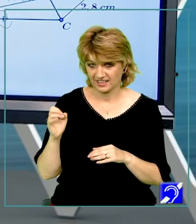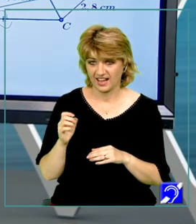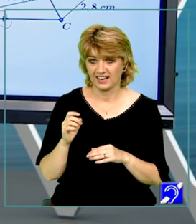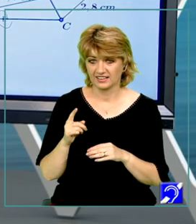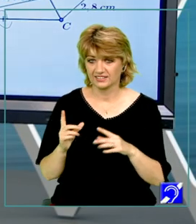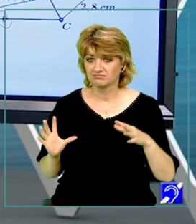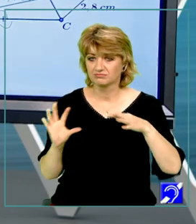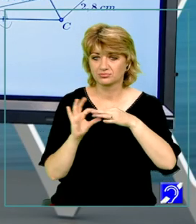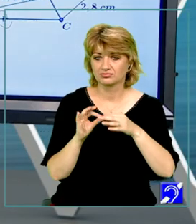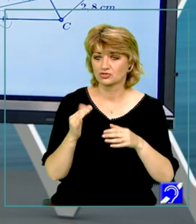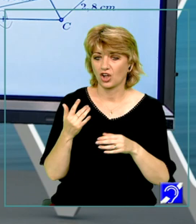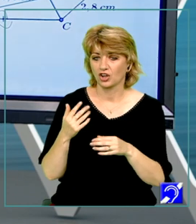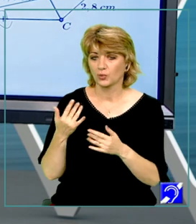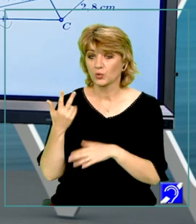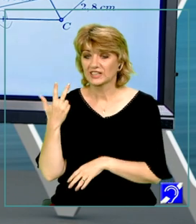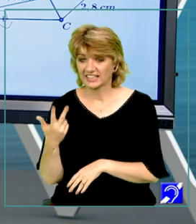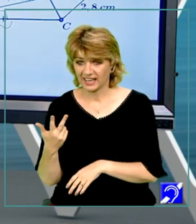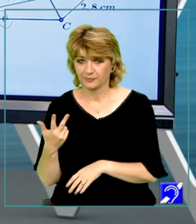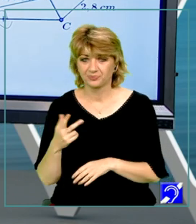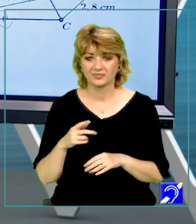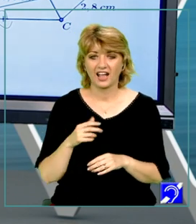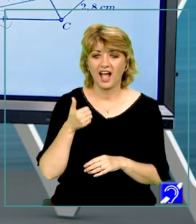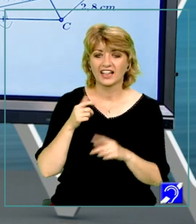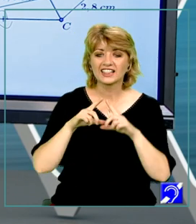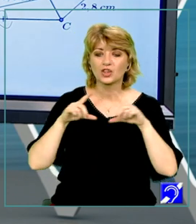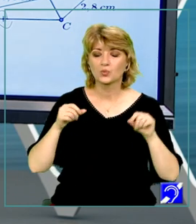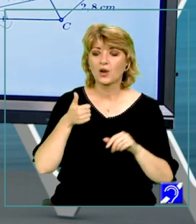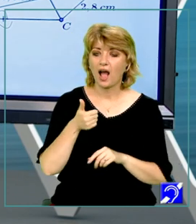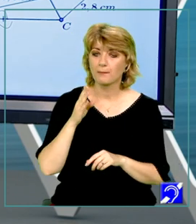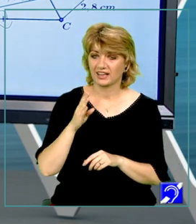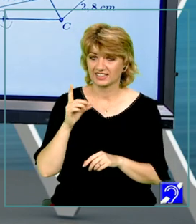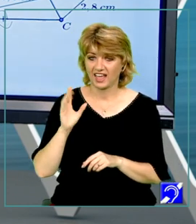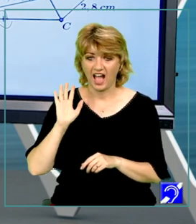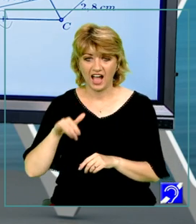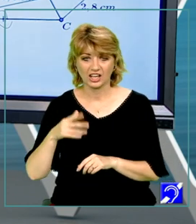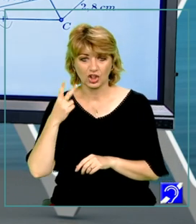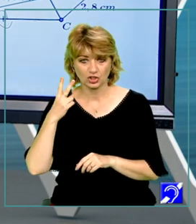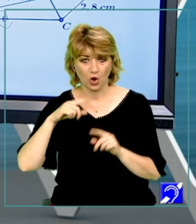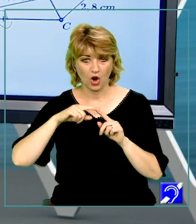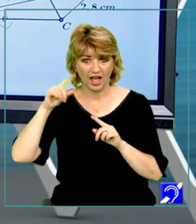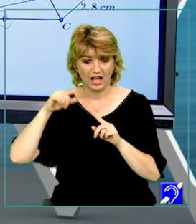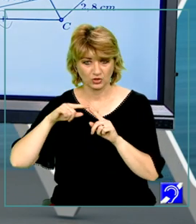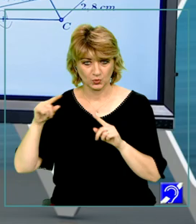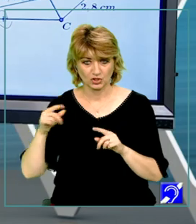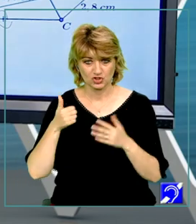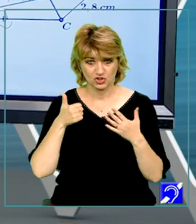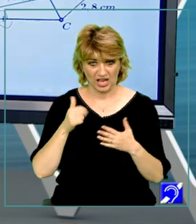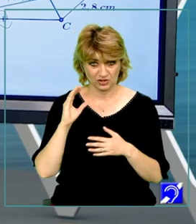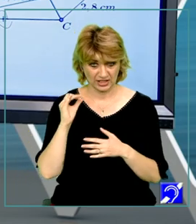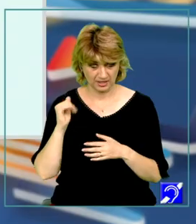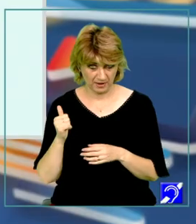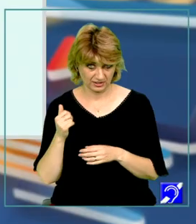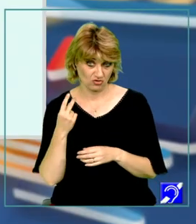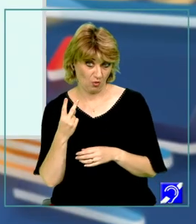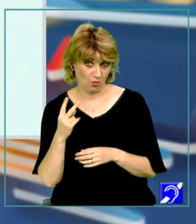îi corespunde 3. Triunghiul ABD are două laturi cu lungimea de 6 cm